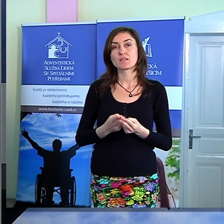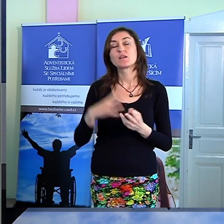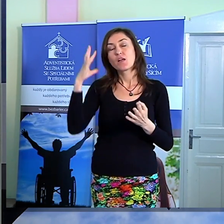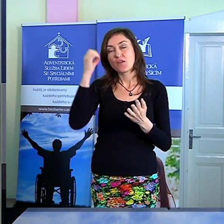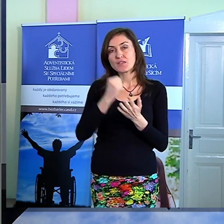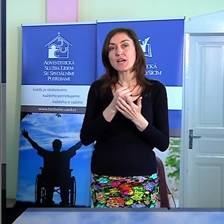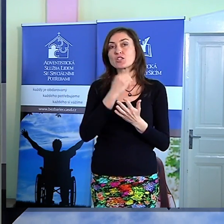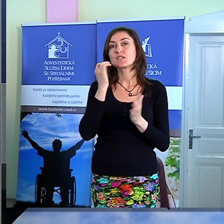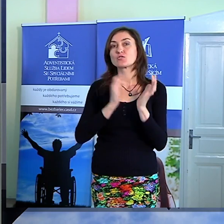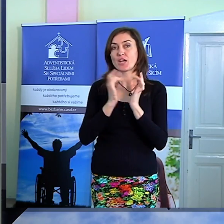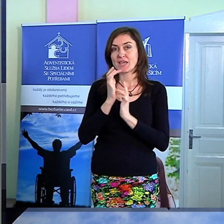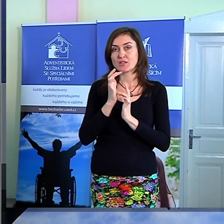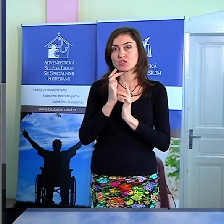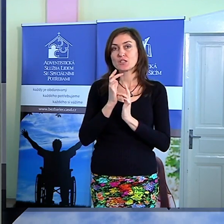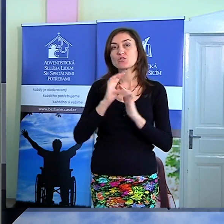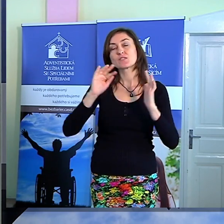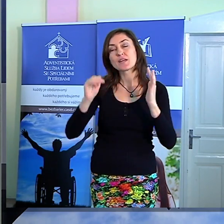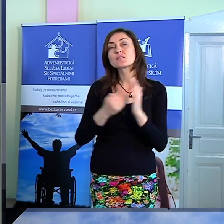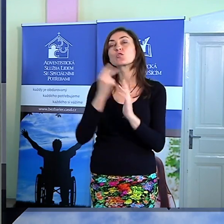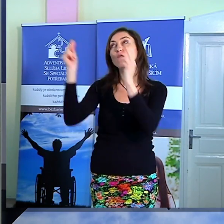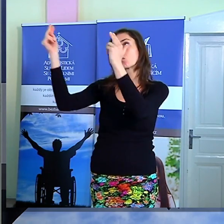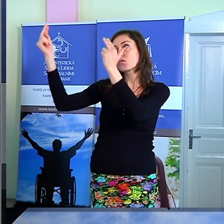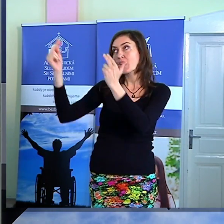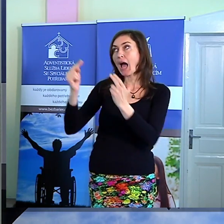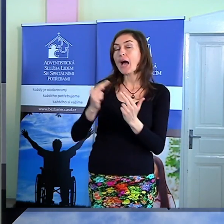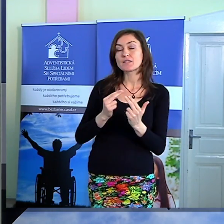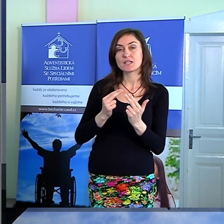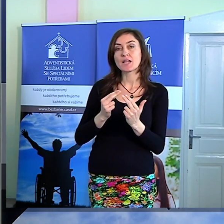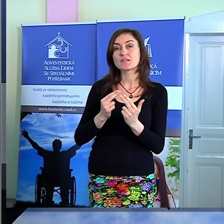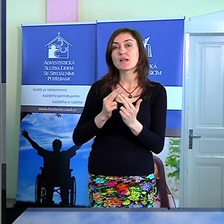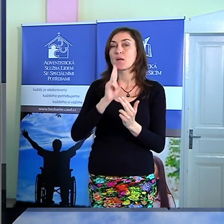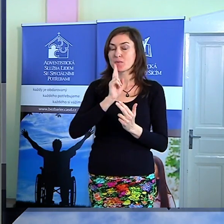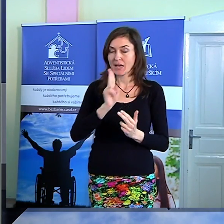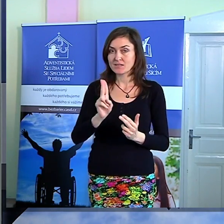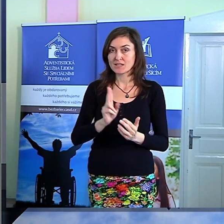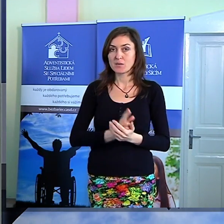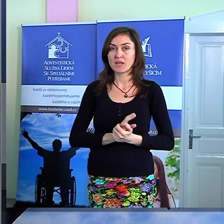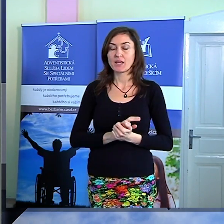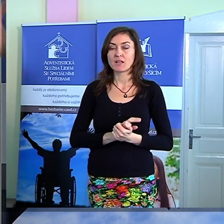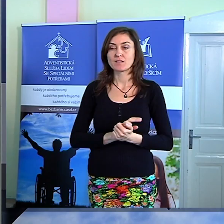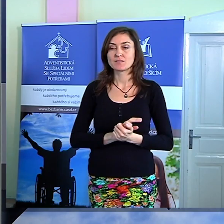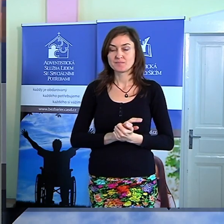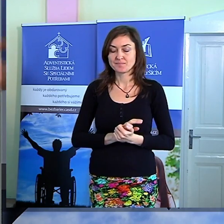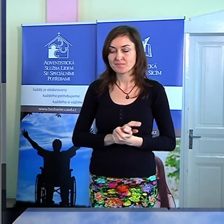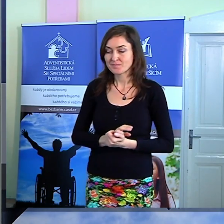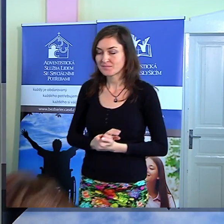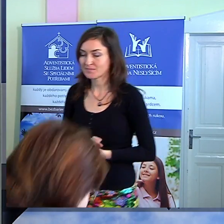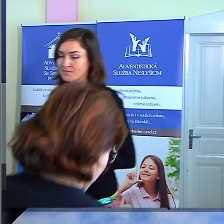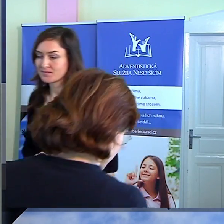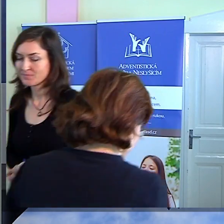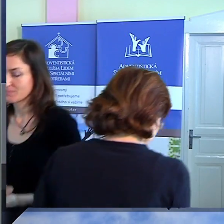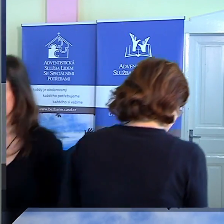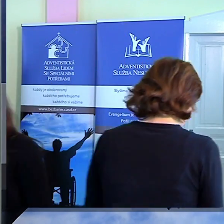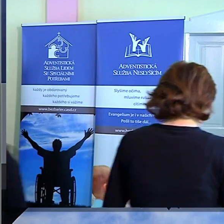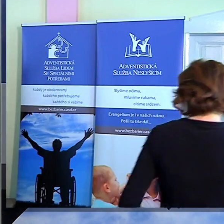že Ježíš Kristus se znovu vrátí na zem, jak to slíbil. A díky setkání s Ježíšem Kristem